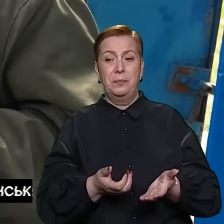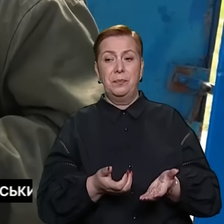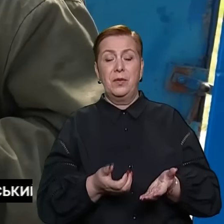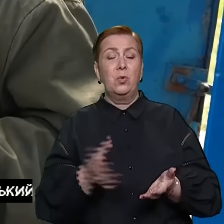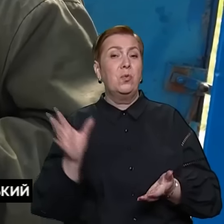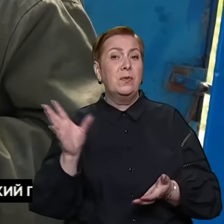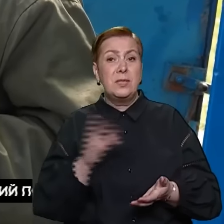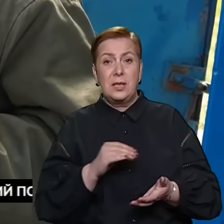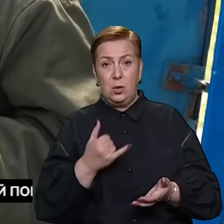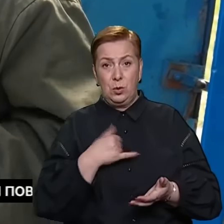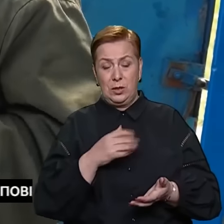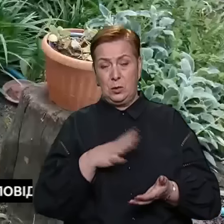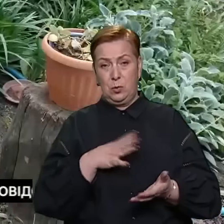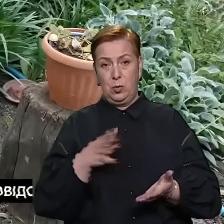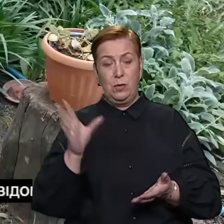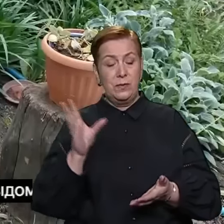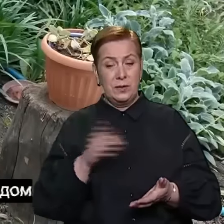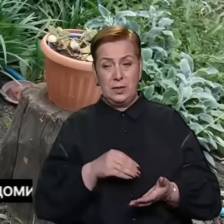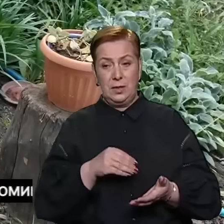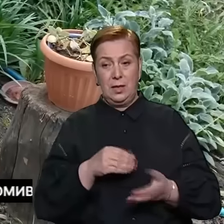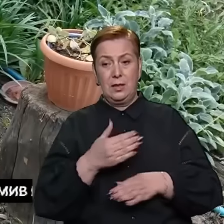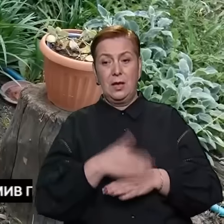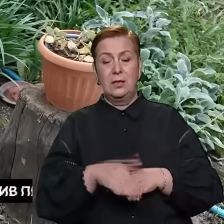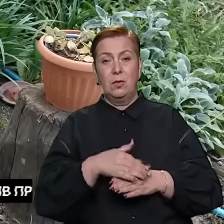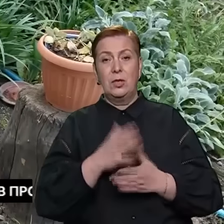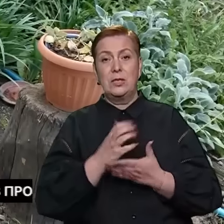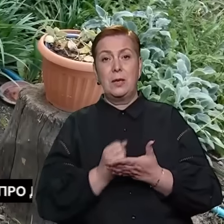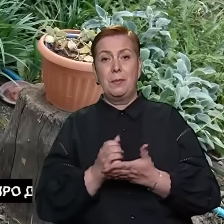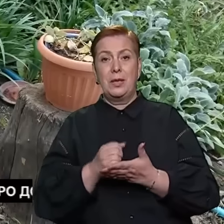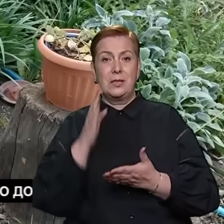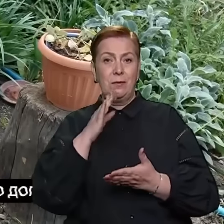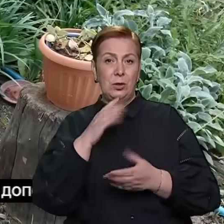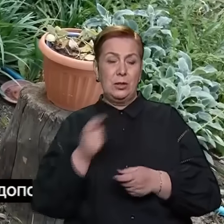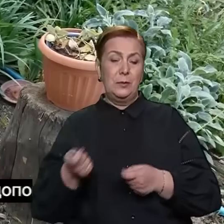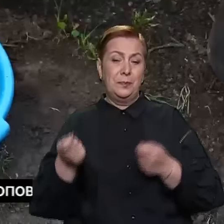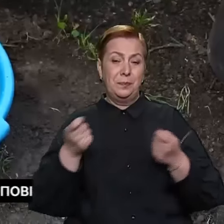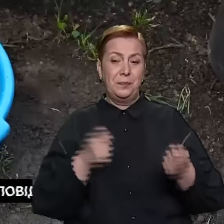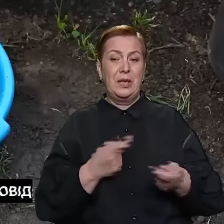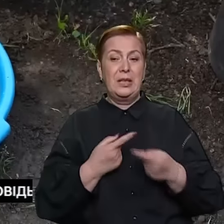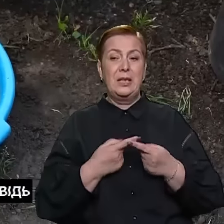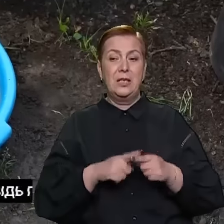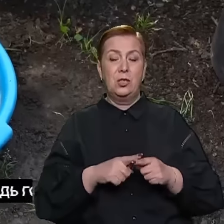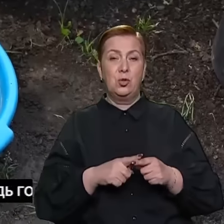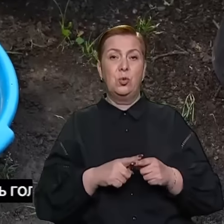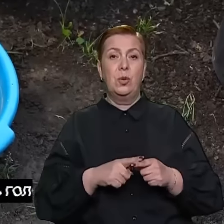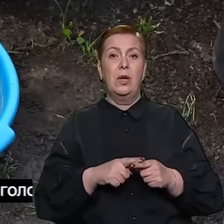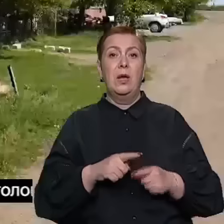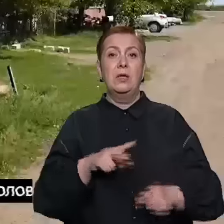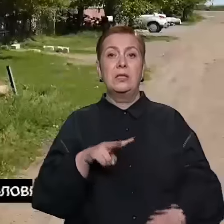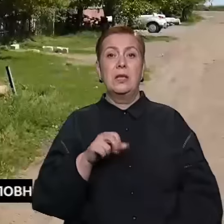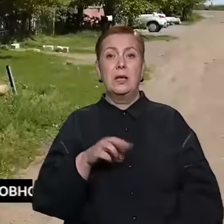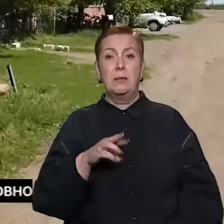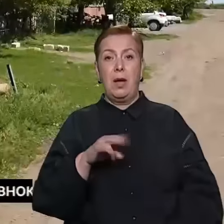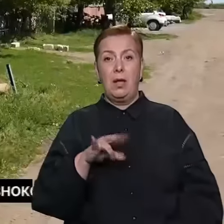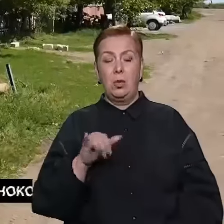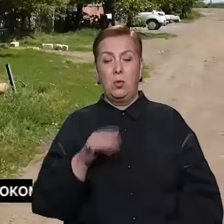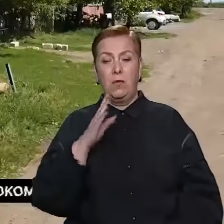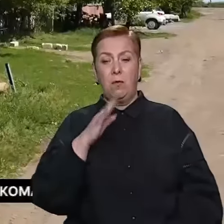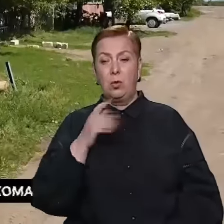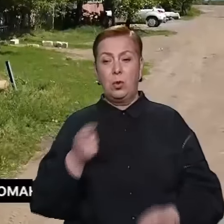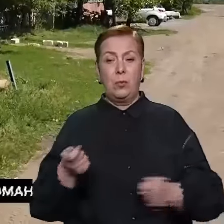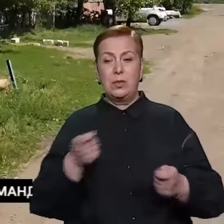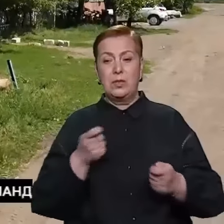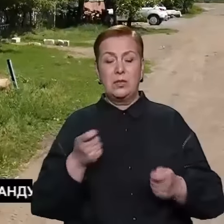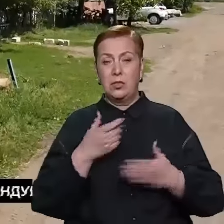Ну все в нас було, ну все. На дворі запаси води. Привозять технічно з Лимана, бо водопостачання немає. Після звільнення